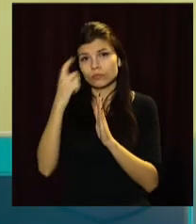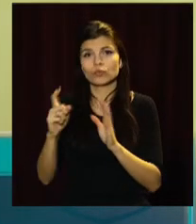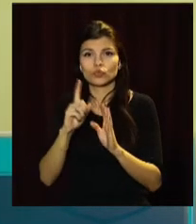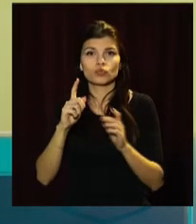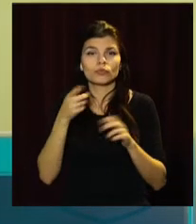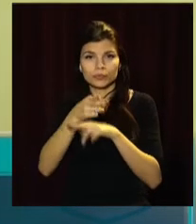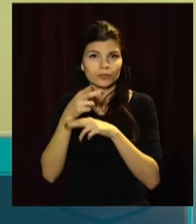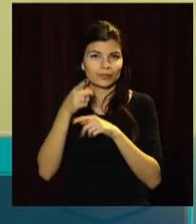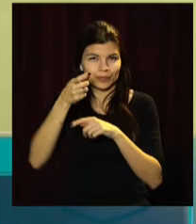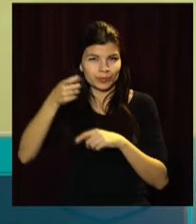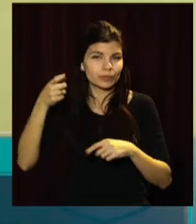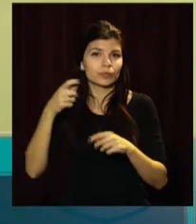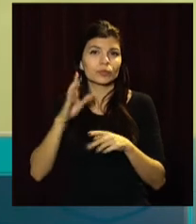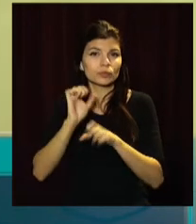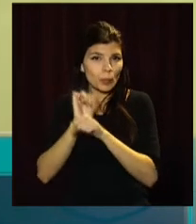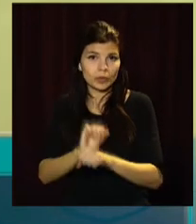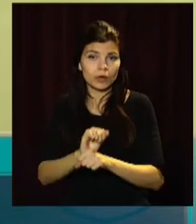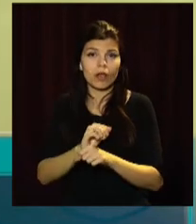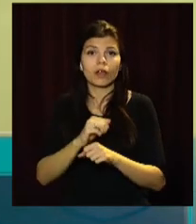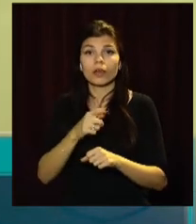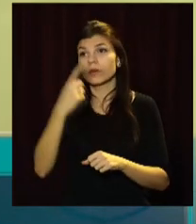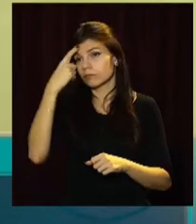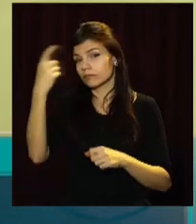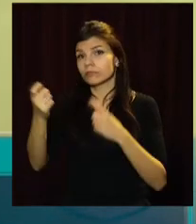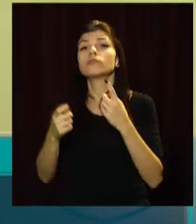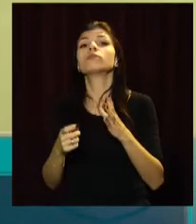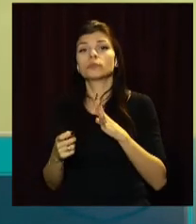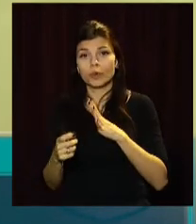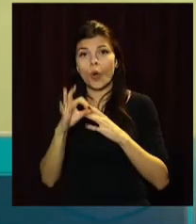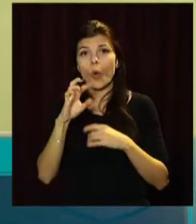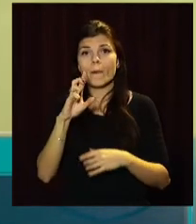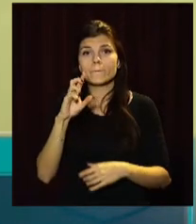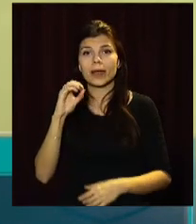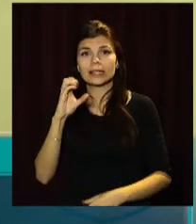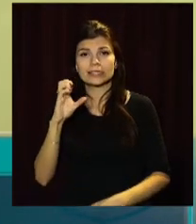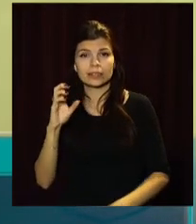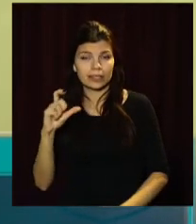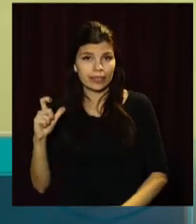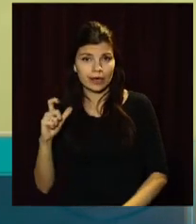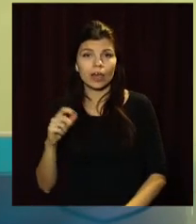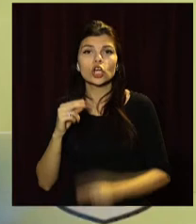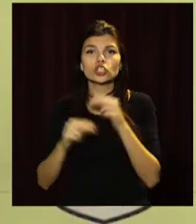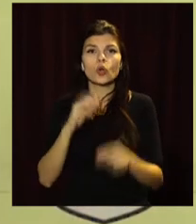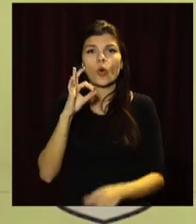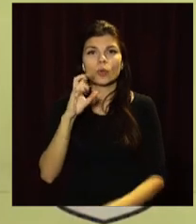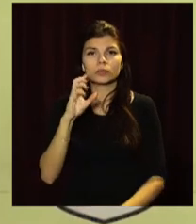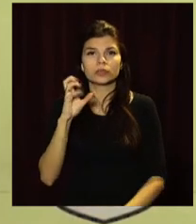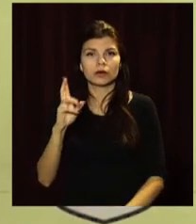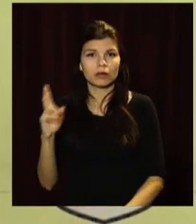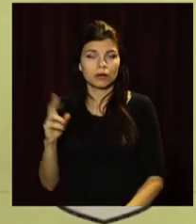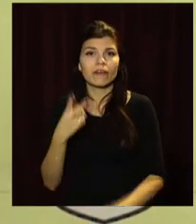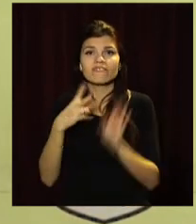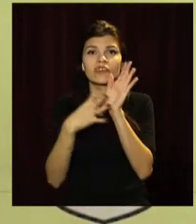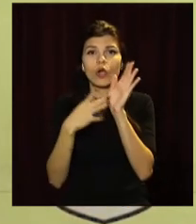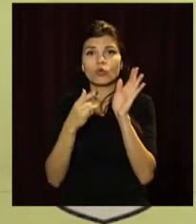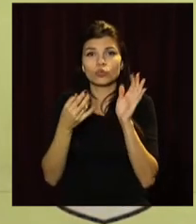формуваннями РФ було повідомлено представників ОБСЄ через українську сторону СЦКК. Від початку поточної доби 29